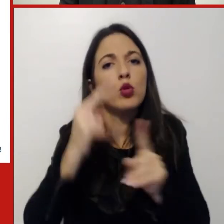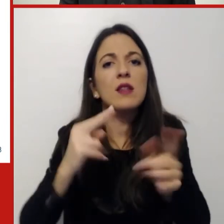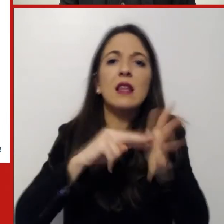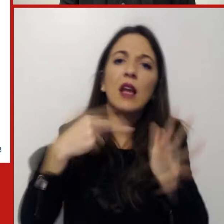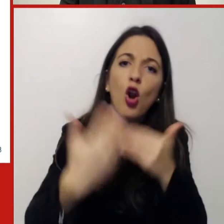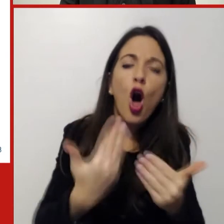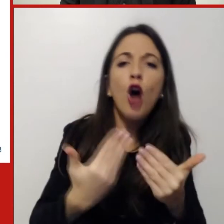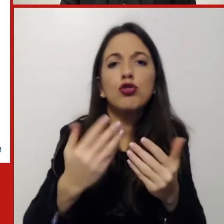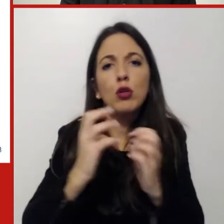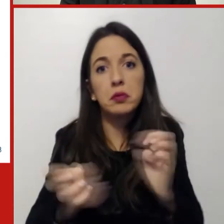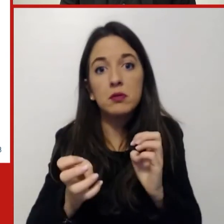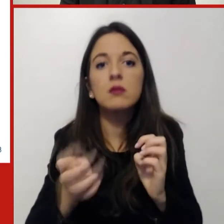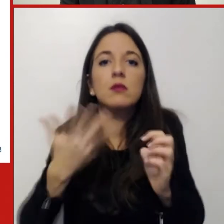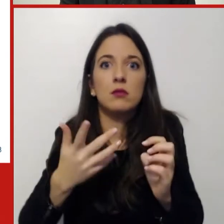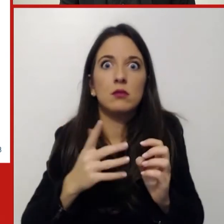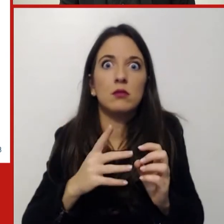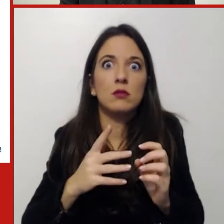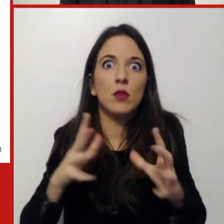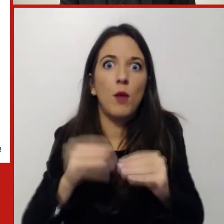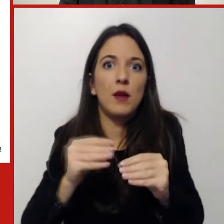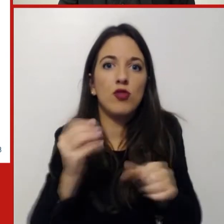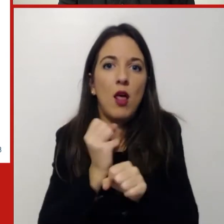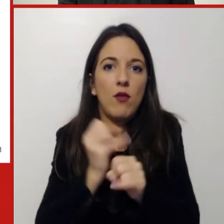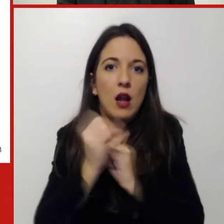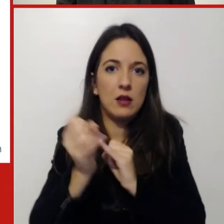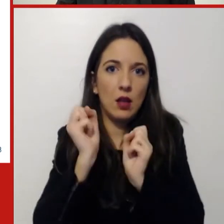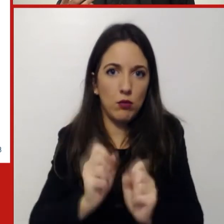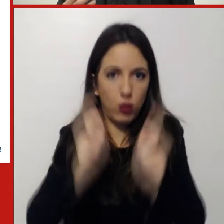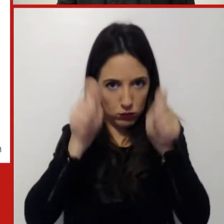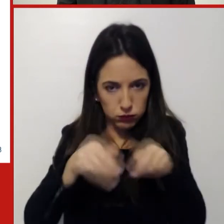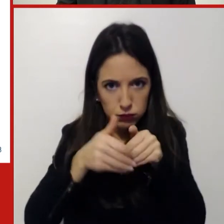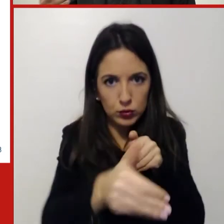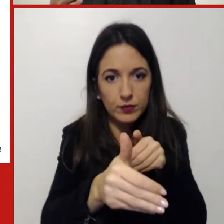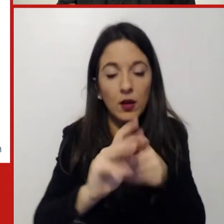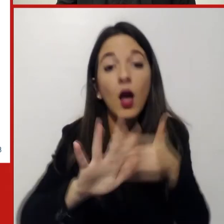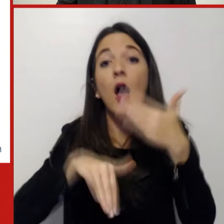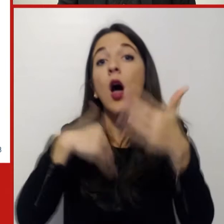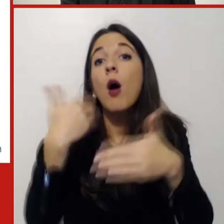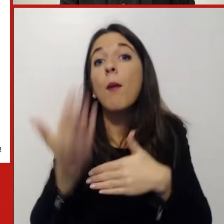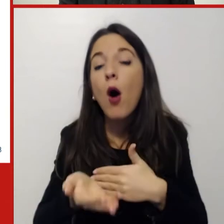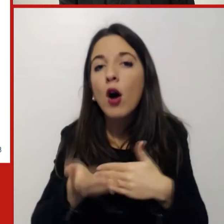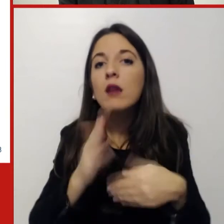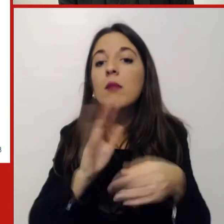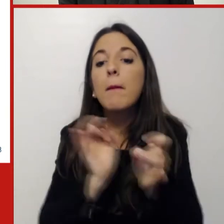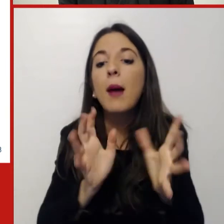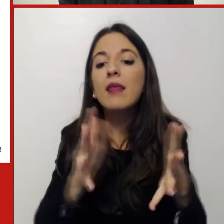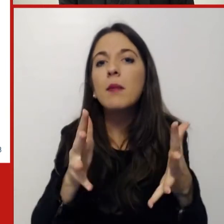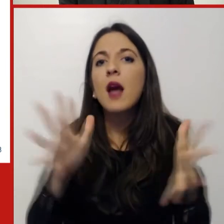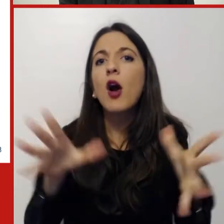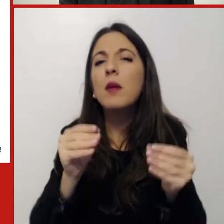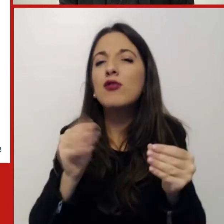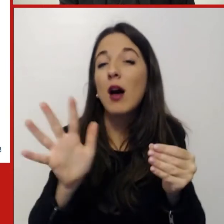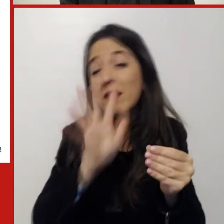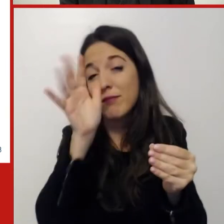E poi cos'è successo? Beh, quando la lockdown e poi la pandemia ha cominciato apparentemente a ridursi, c'è